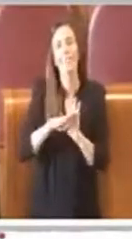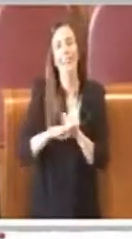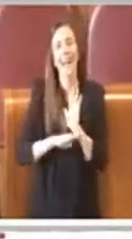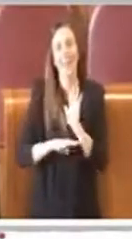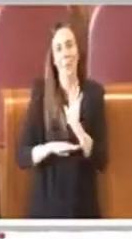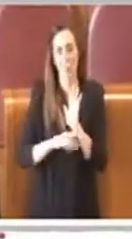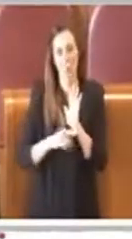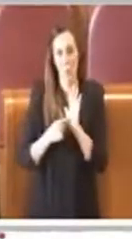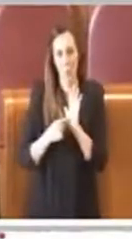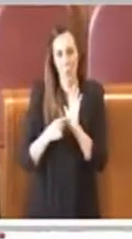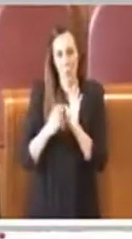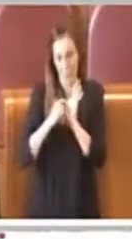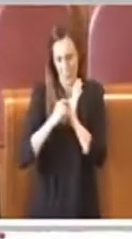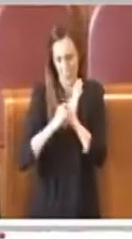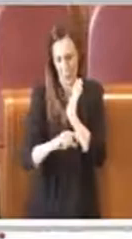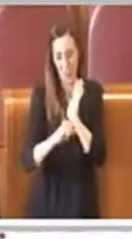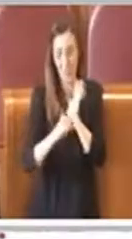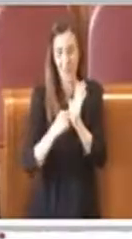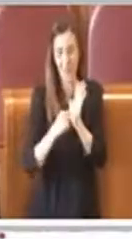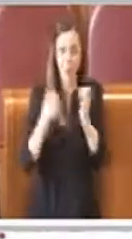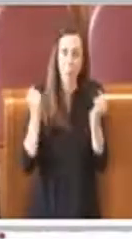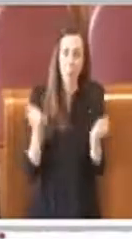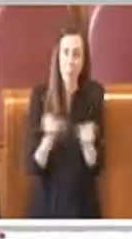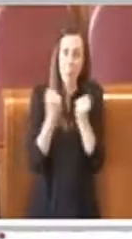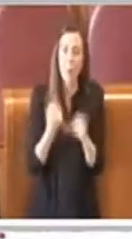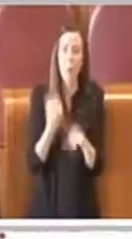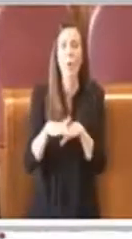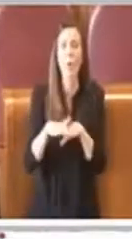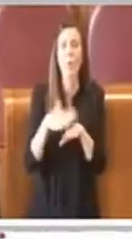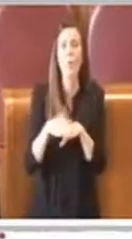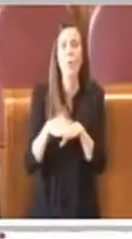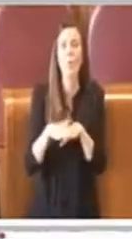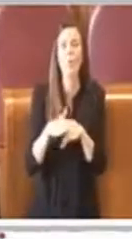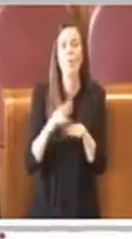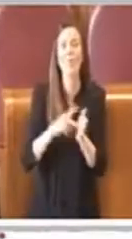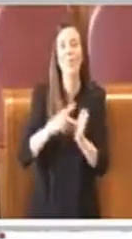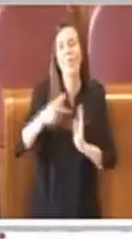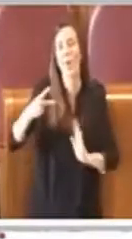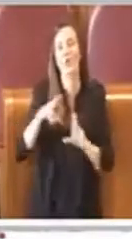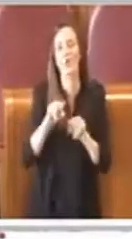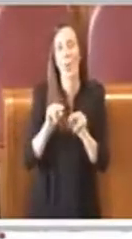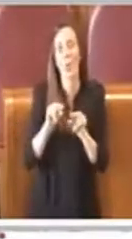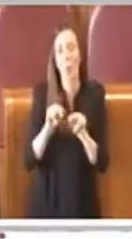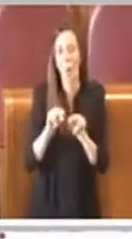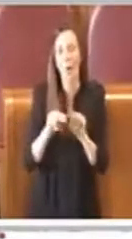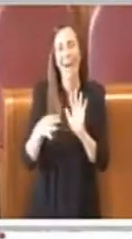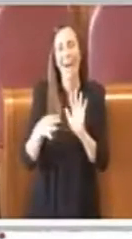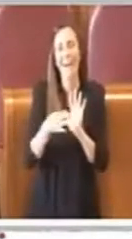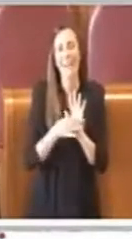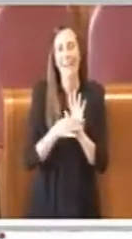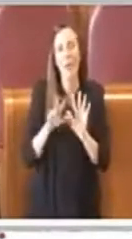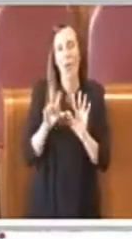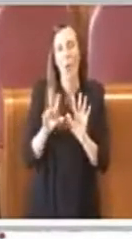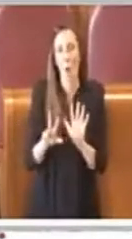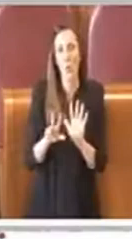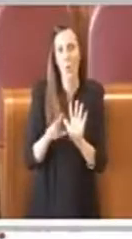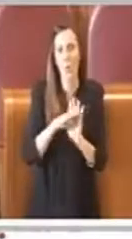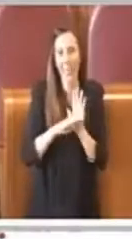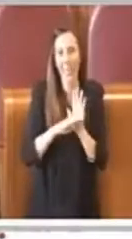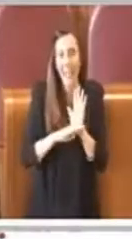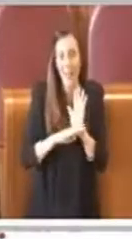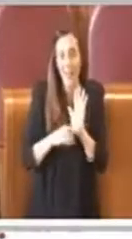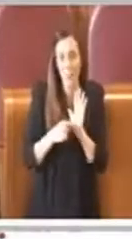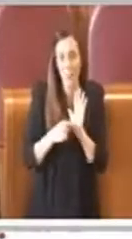anche l'inciso, quello di promuovere l'uso delle nuove tecnologie, riprende dall'articolo 8 dello Statuto e da lì poi col